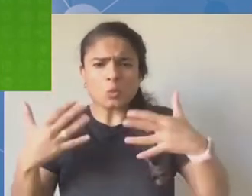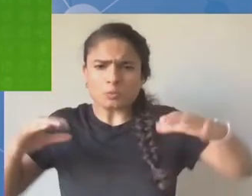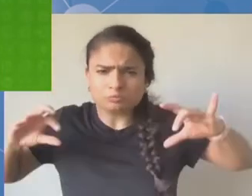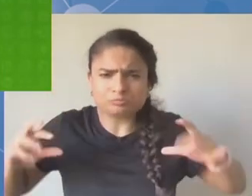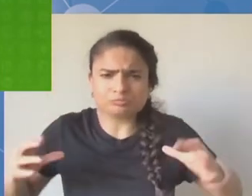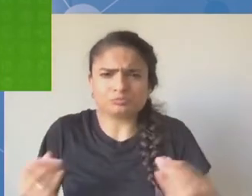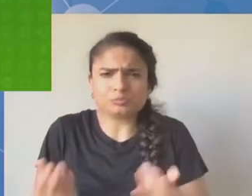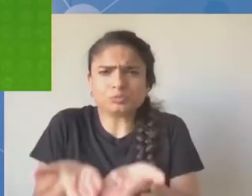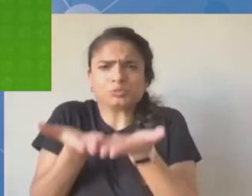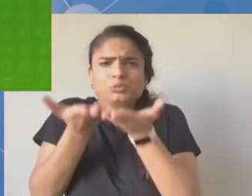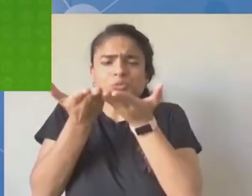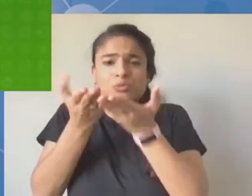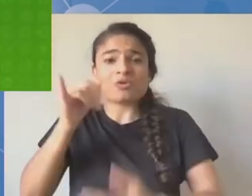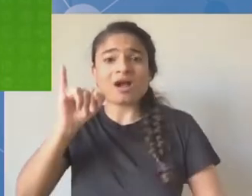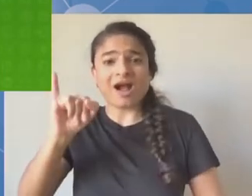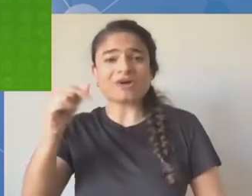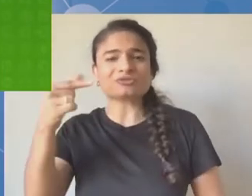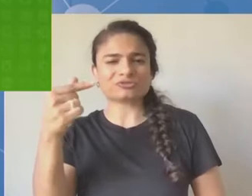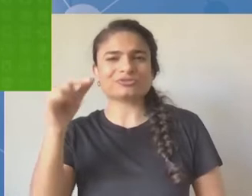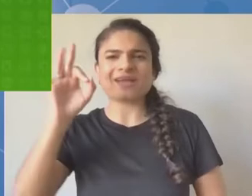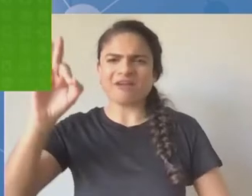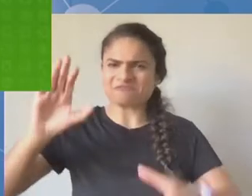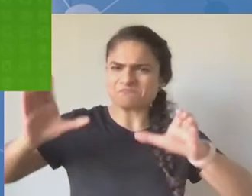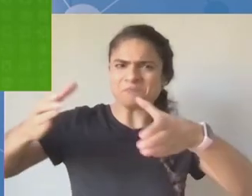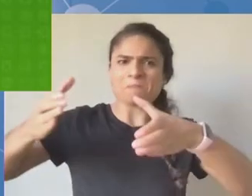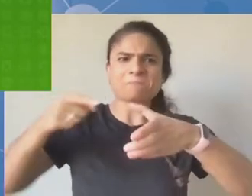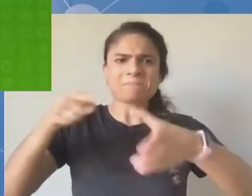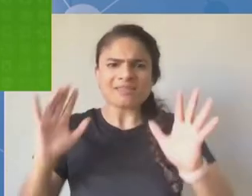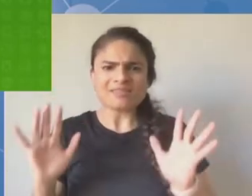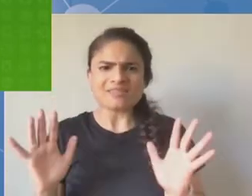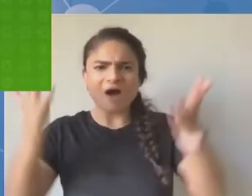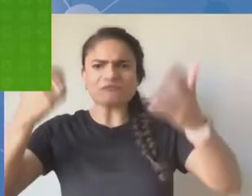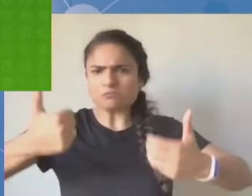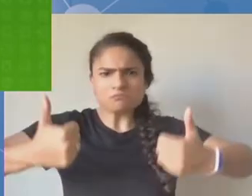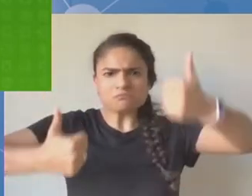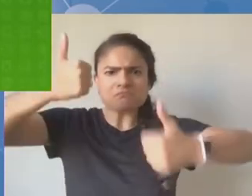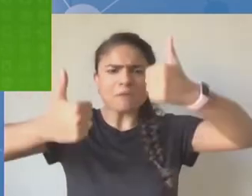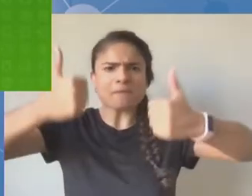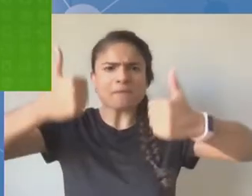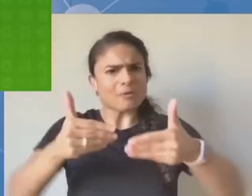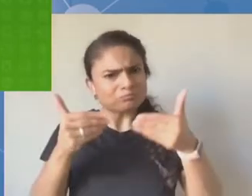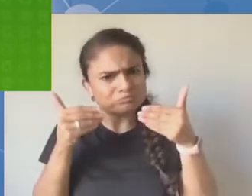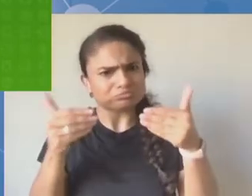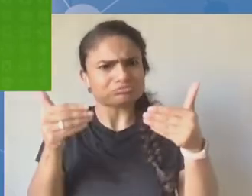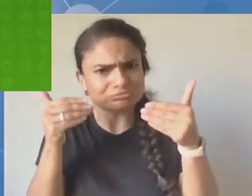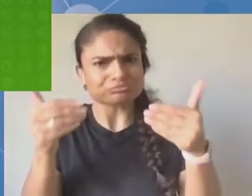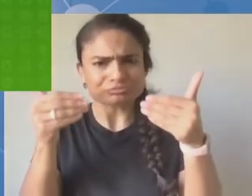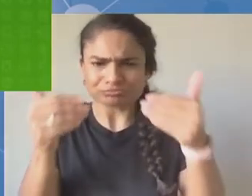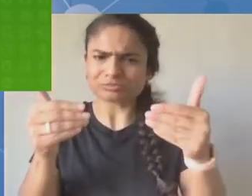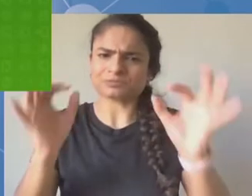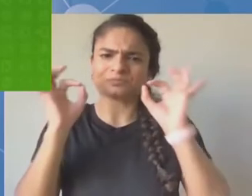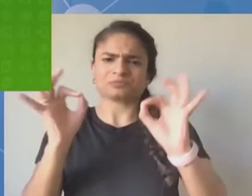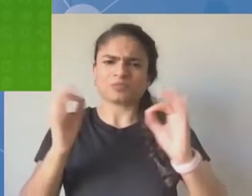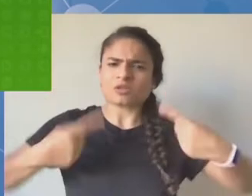I ostatnia, choć nie mniej ważna, to osoba, która była